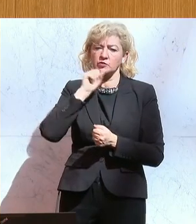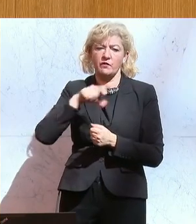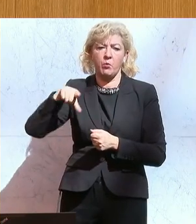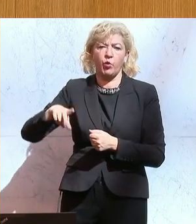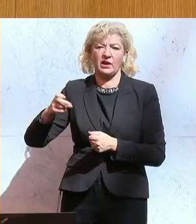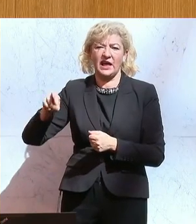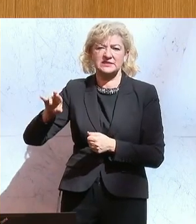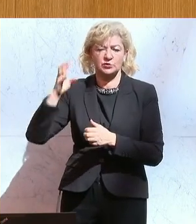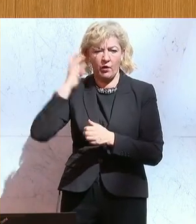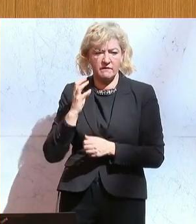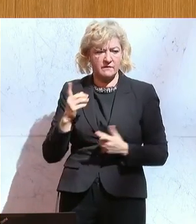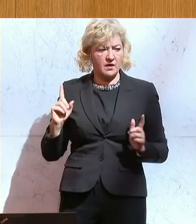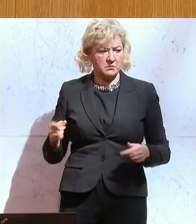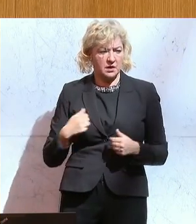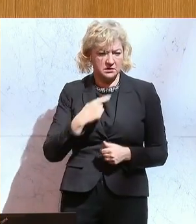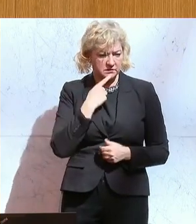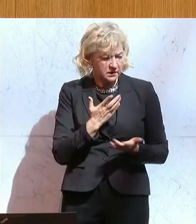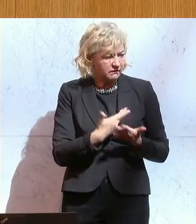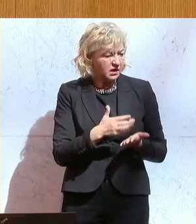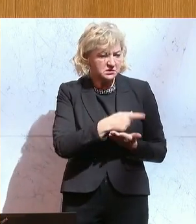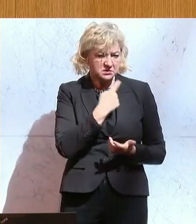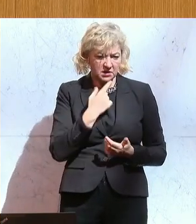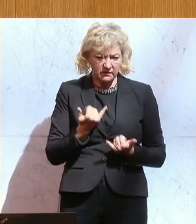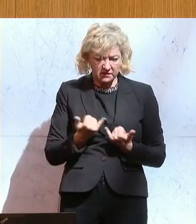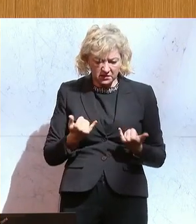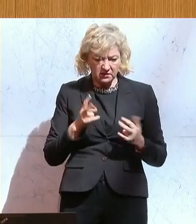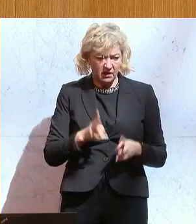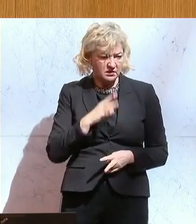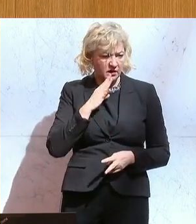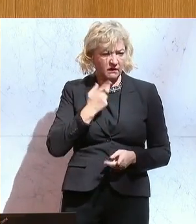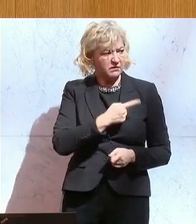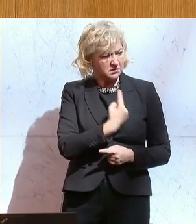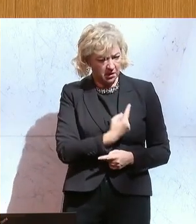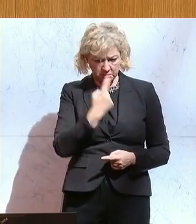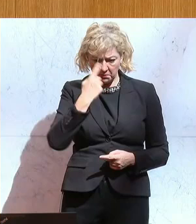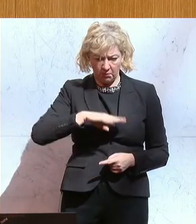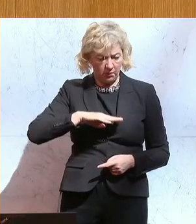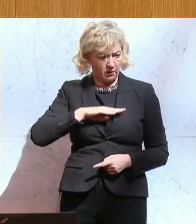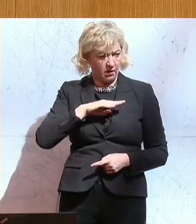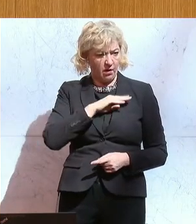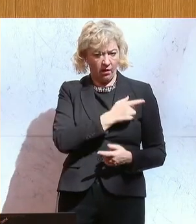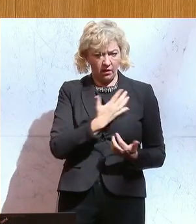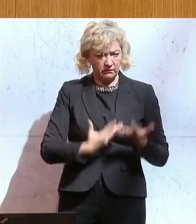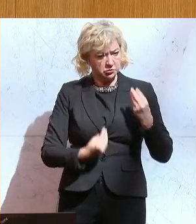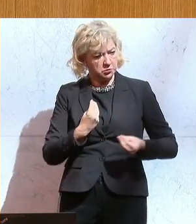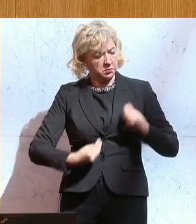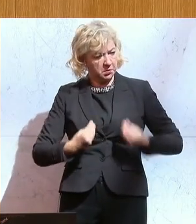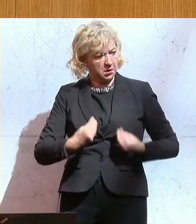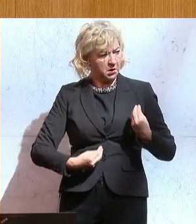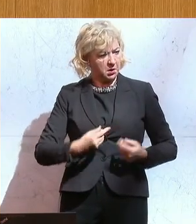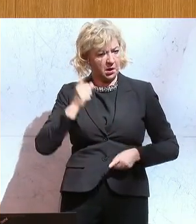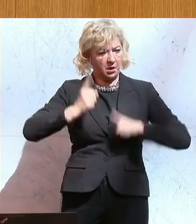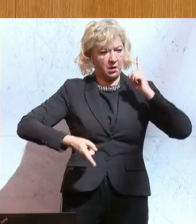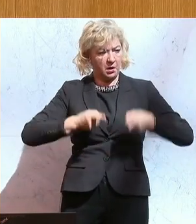vermisse ich hier von Ihrer Seite einmal die Zurechtweisung dieser Herrschaften, die die moralische Instanz ja immer selber gern spielen wollen. Wenn ich